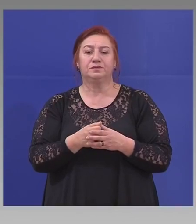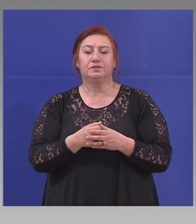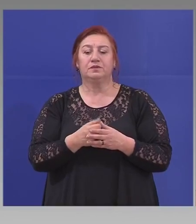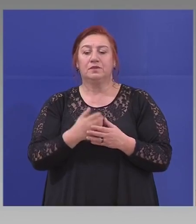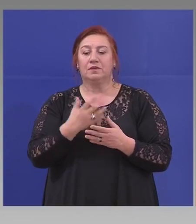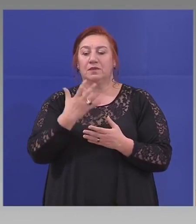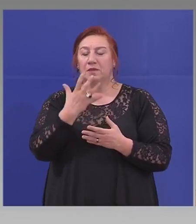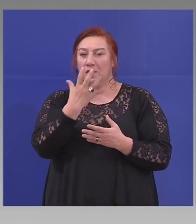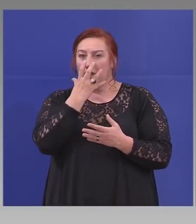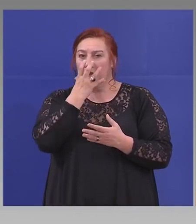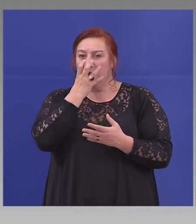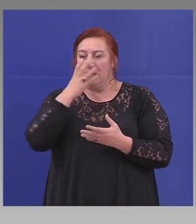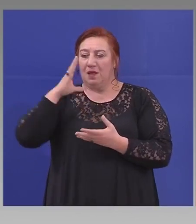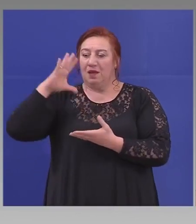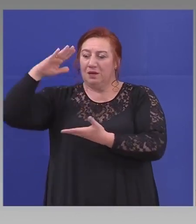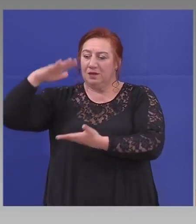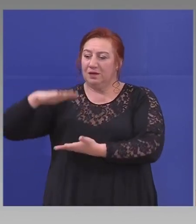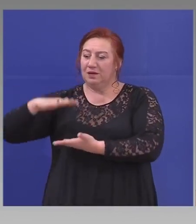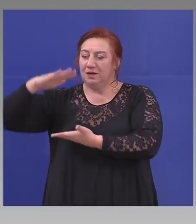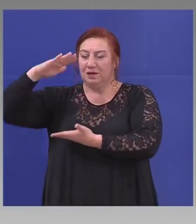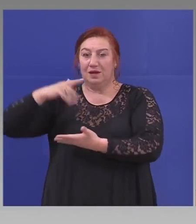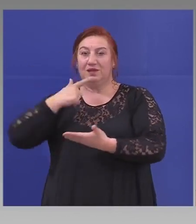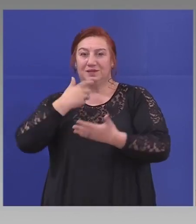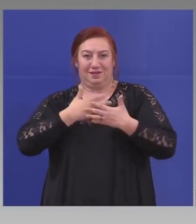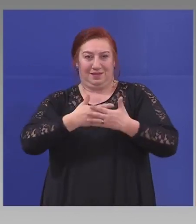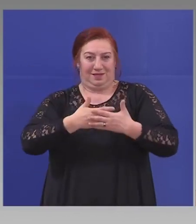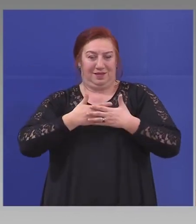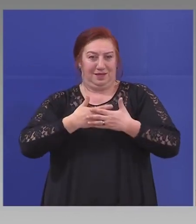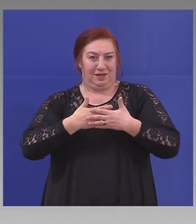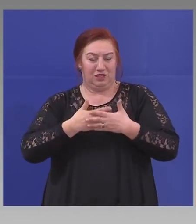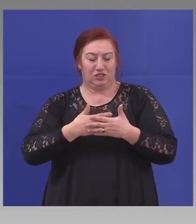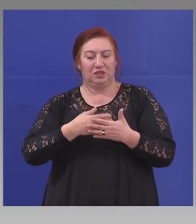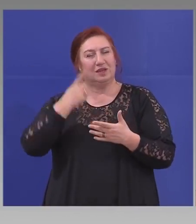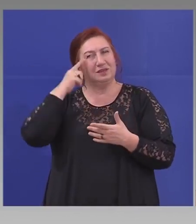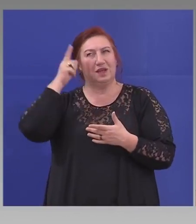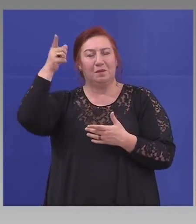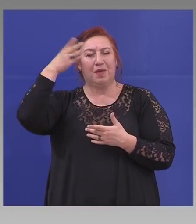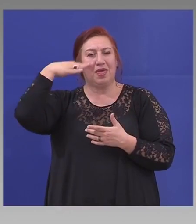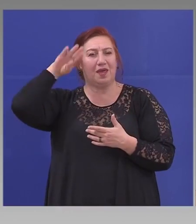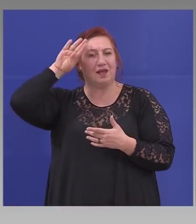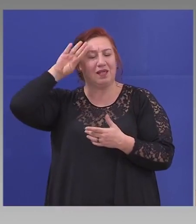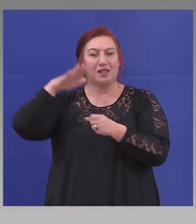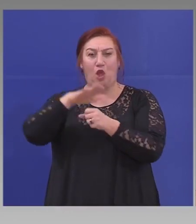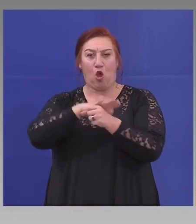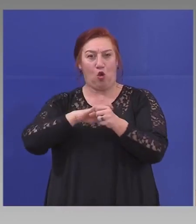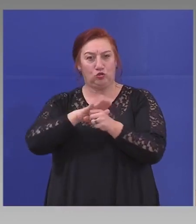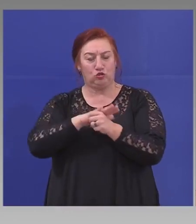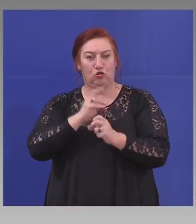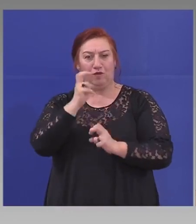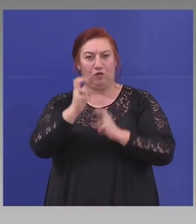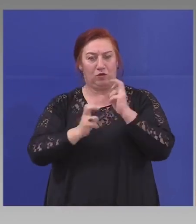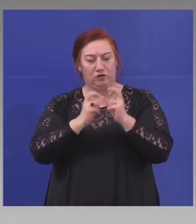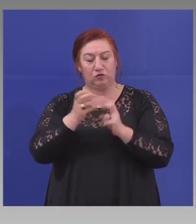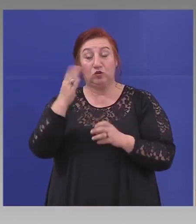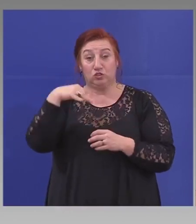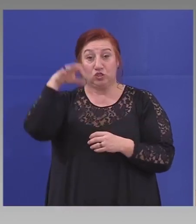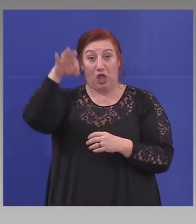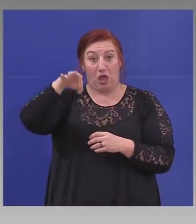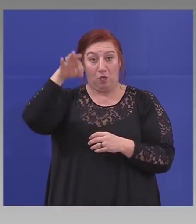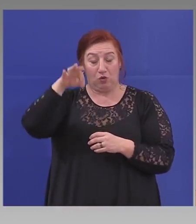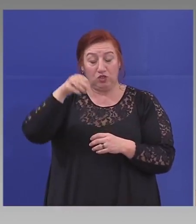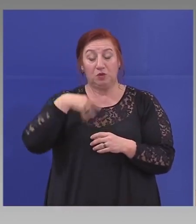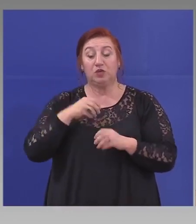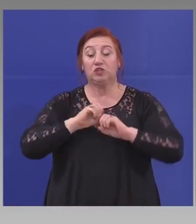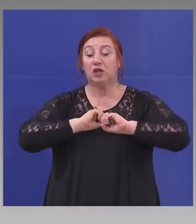респираторните апарати, те в Ирландия мисля, че казаха, че е основното производство, ще ги поръчва и ще ги разпределя на държавите